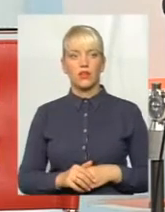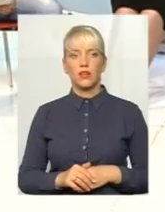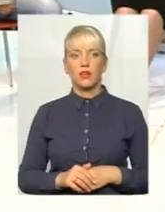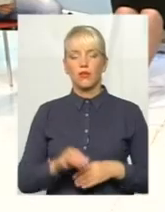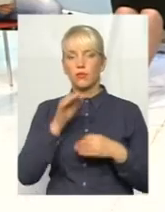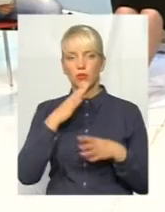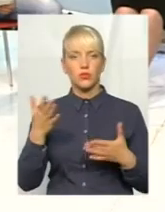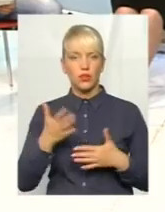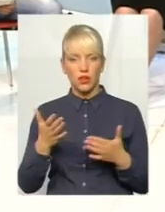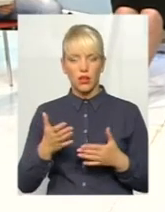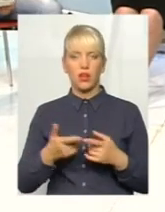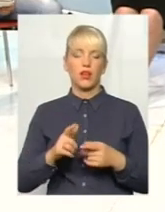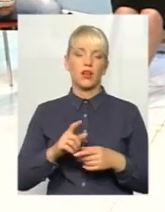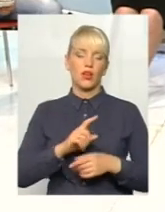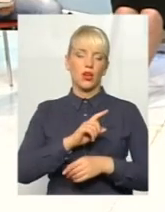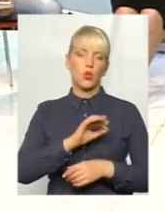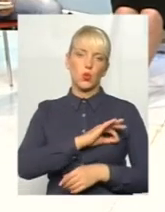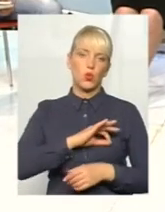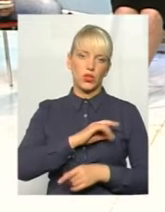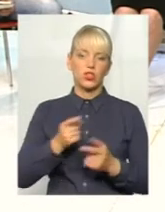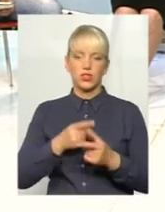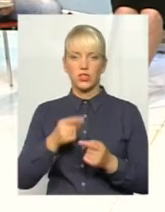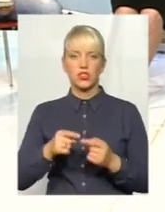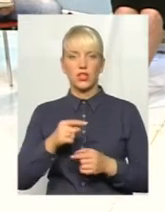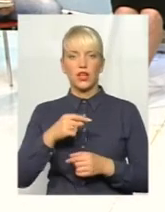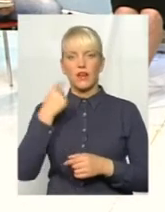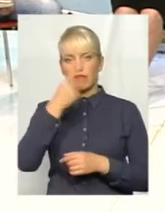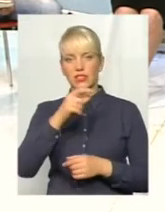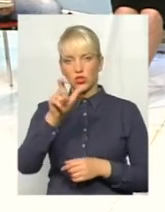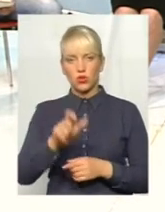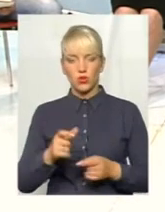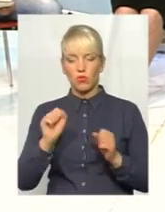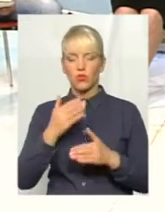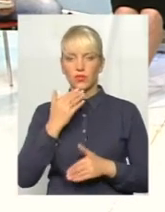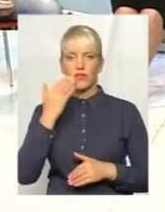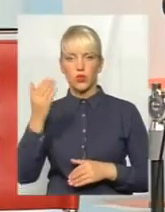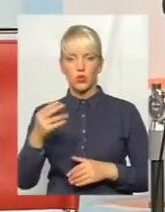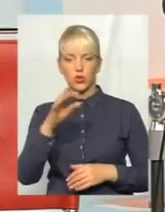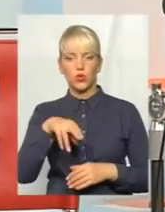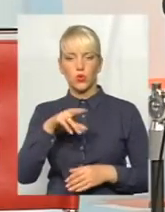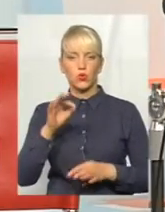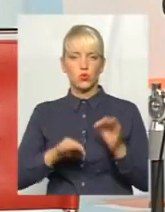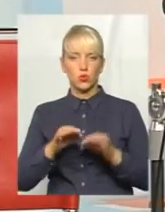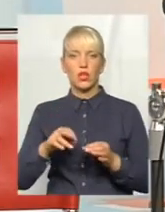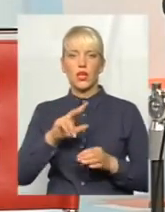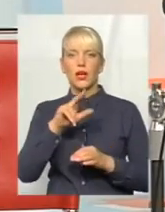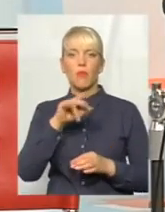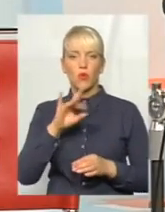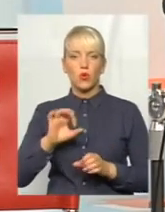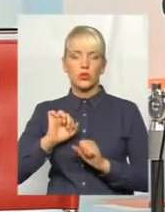будь-яка юридична чи фізична особа може звернутися до суду за захистом своїх законних прав та інтересів.